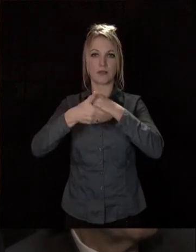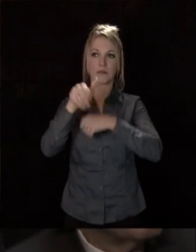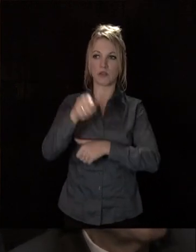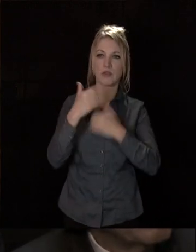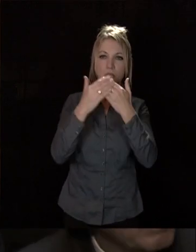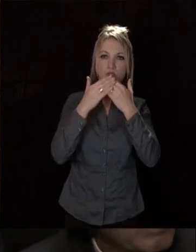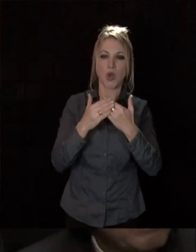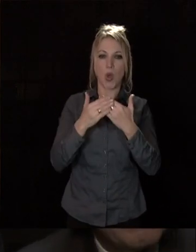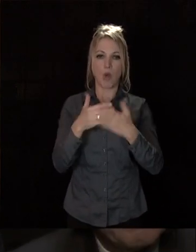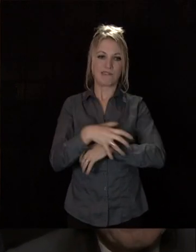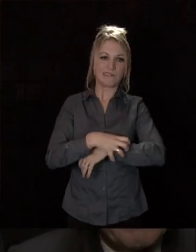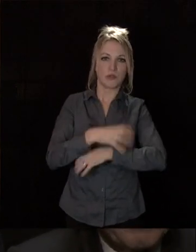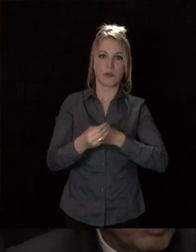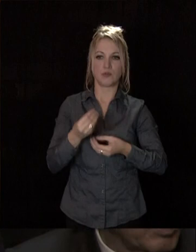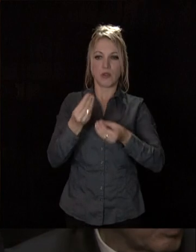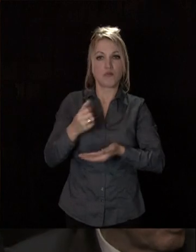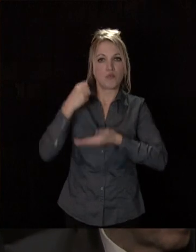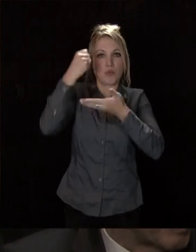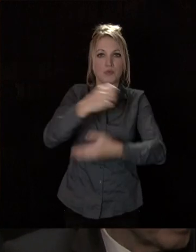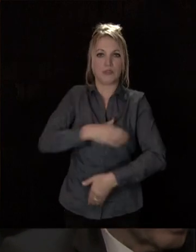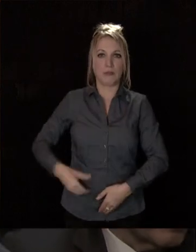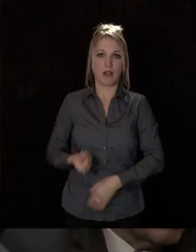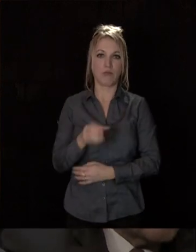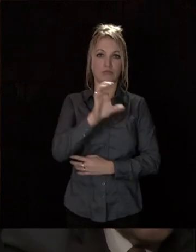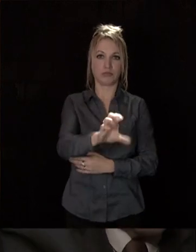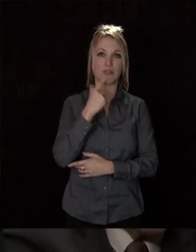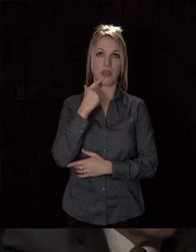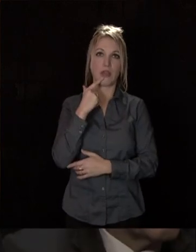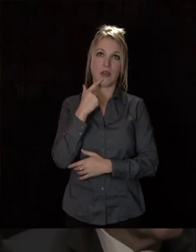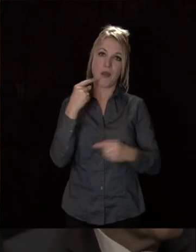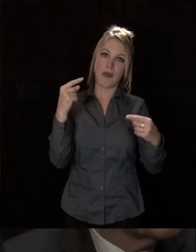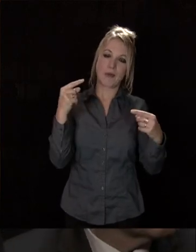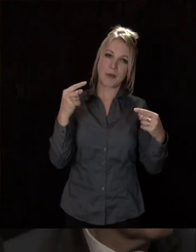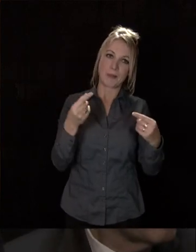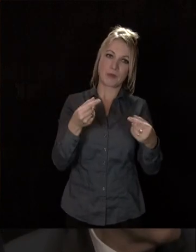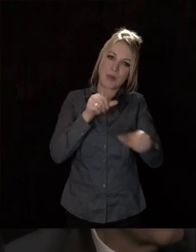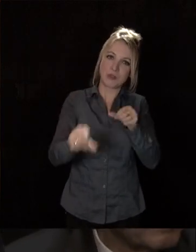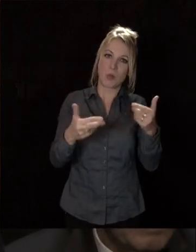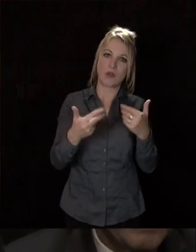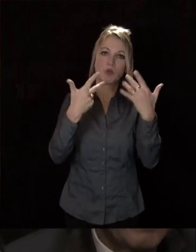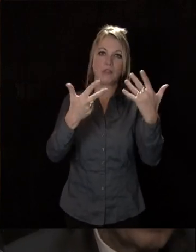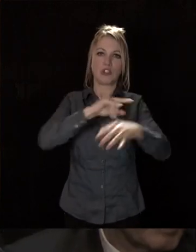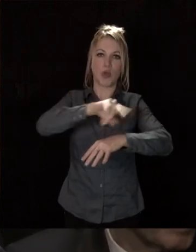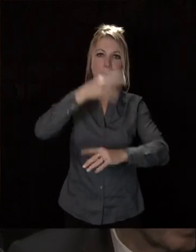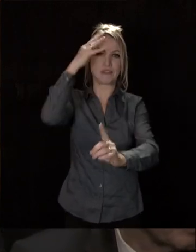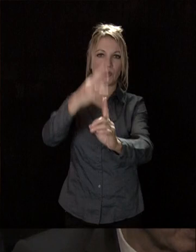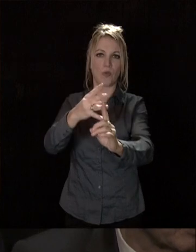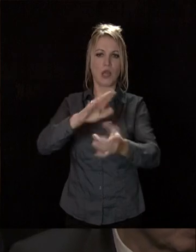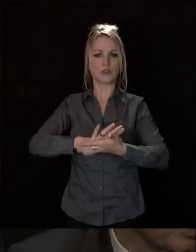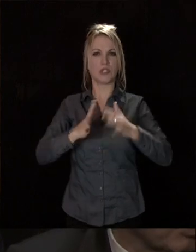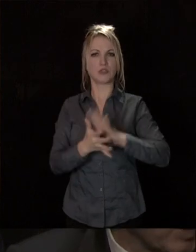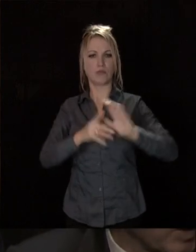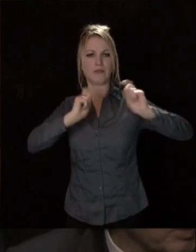et attribue des bourses municipales, en contrepartie de 8 heures de mission dans une association labellisée par